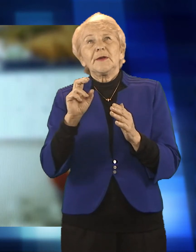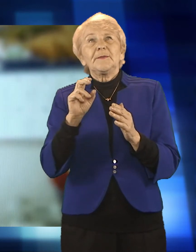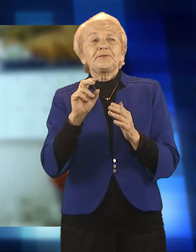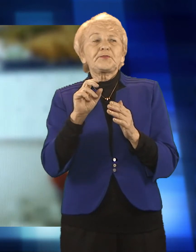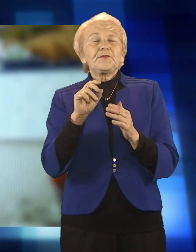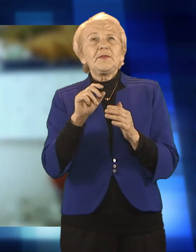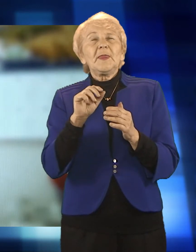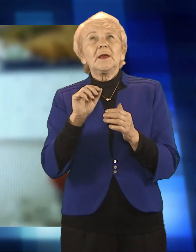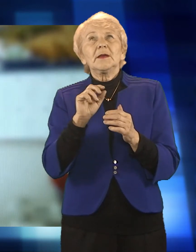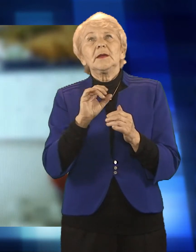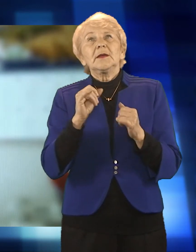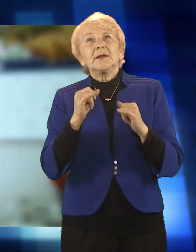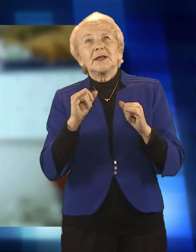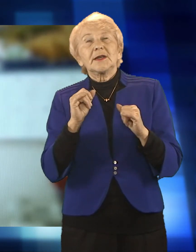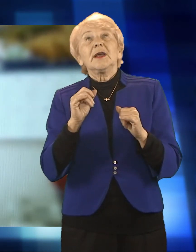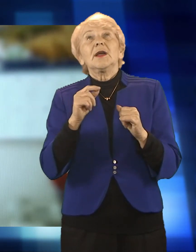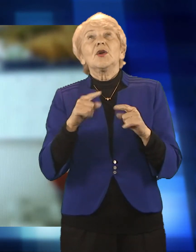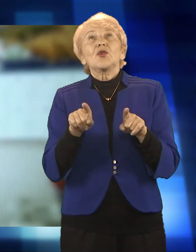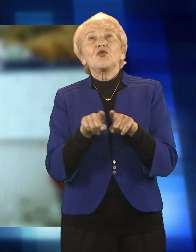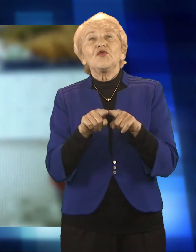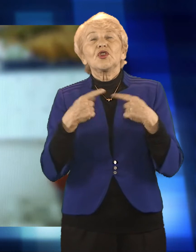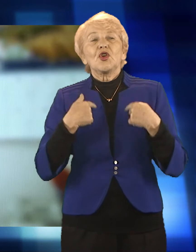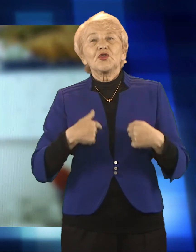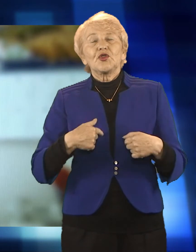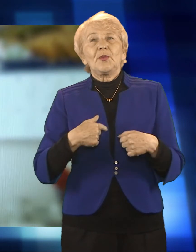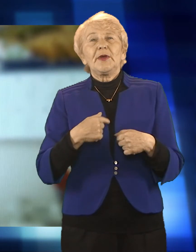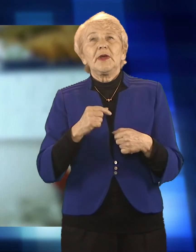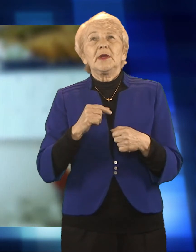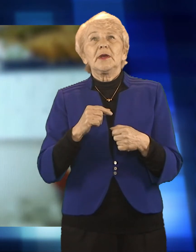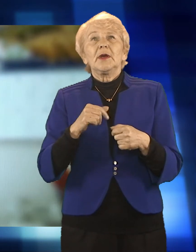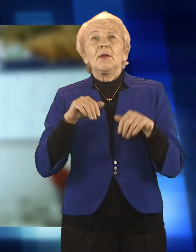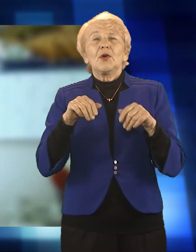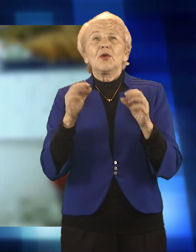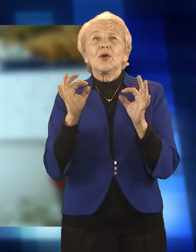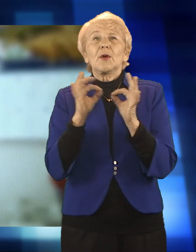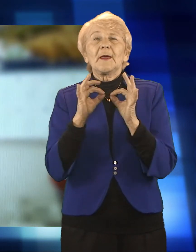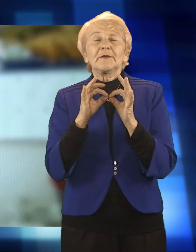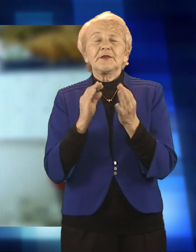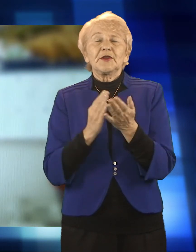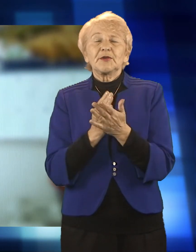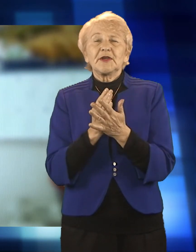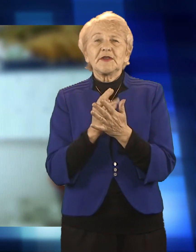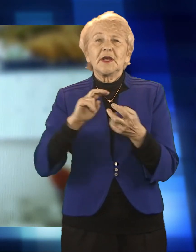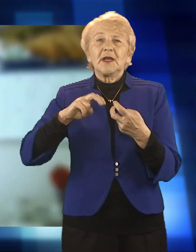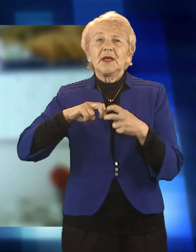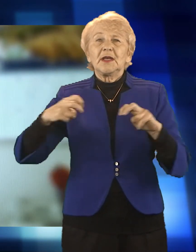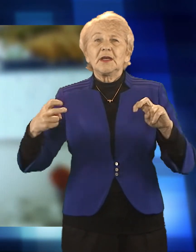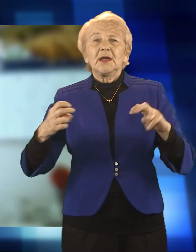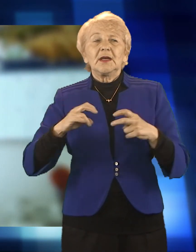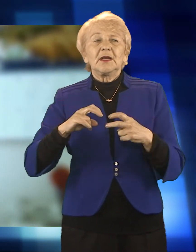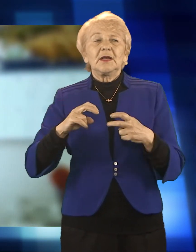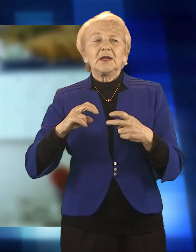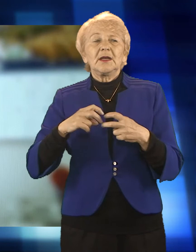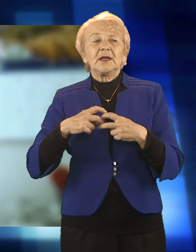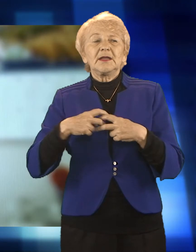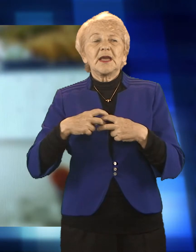Mamy zamontowany na zewnątrz Ośrodka domofon, poprzez który udzielane są porady, udzielana jest pomoc,